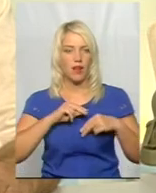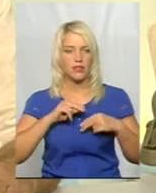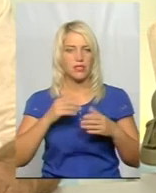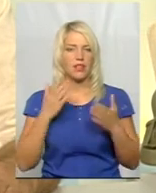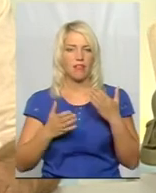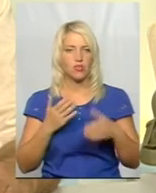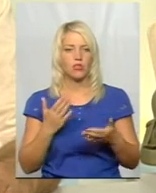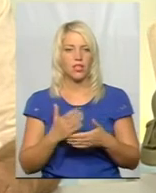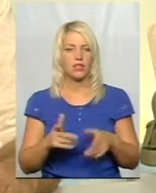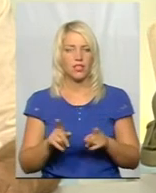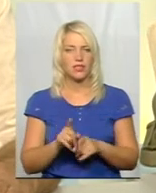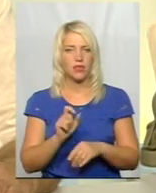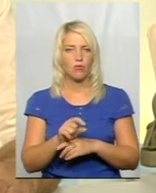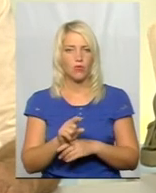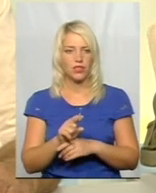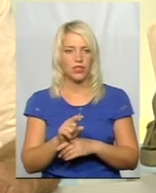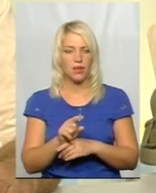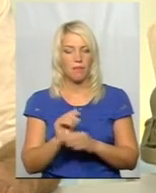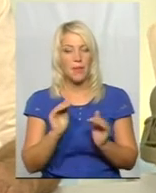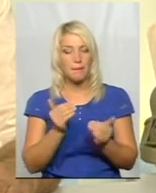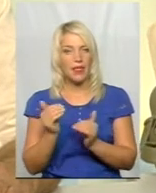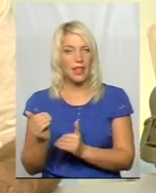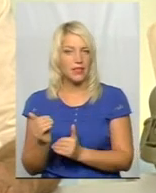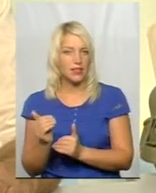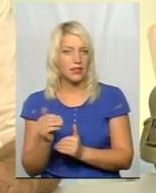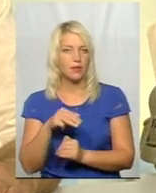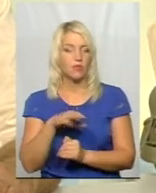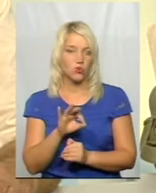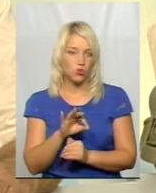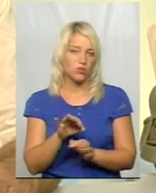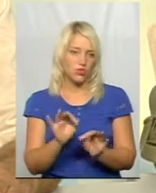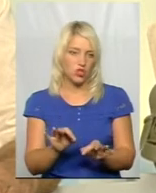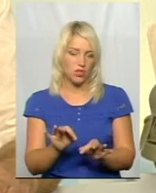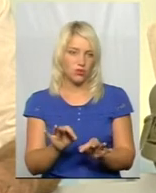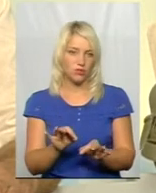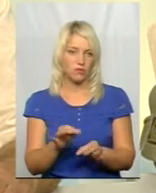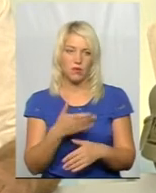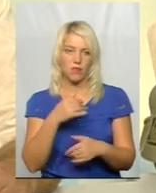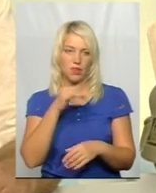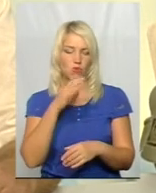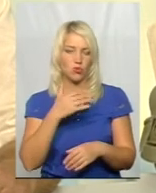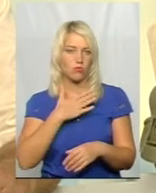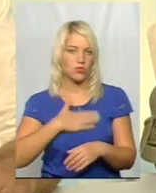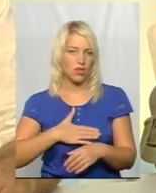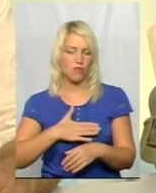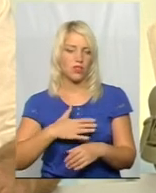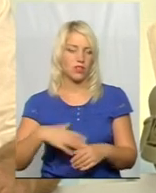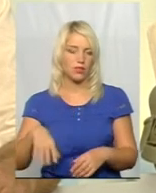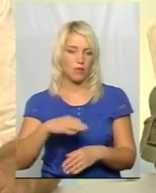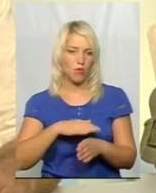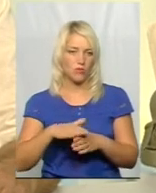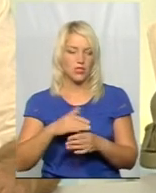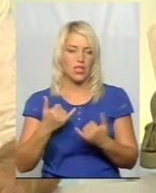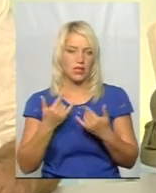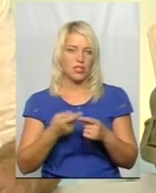такі замовлення маленькі, то, звичайно, ми не можемо задовільнити в повній мірі. Для цього є